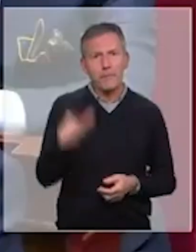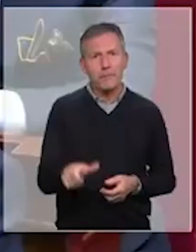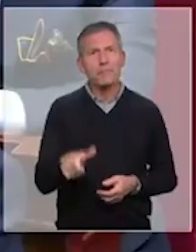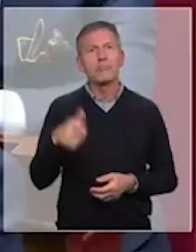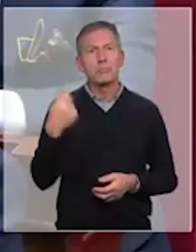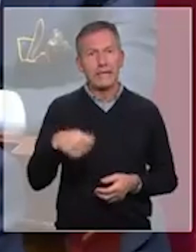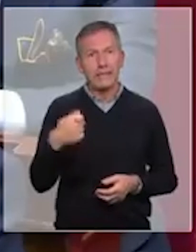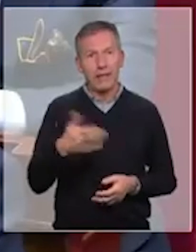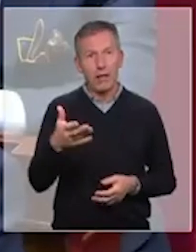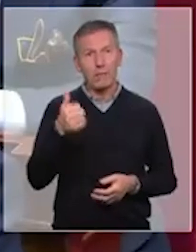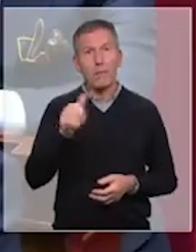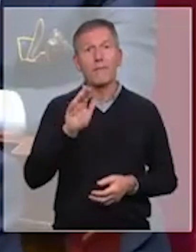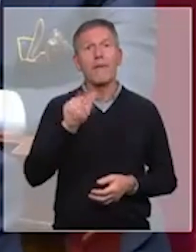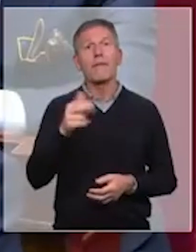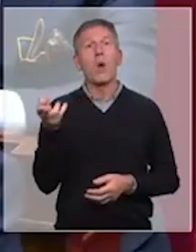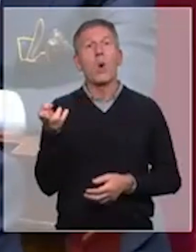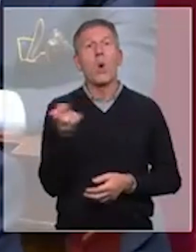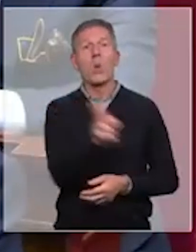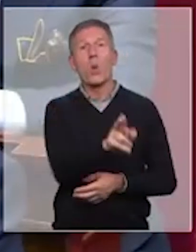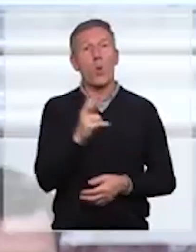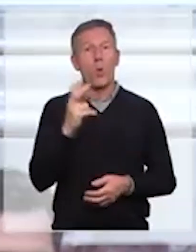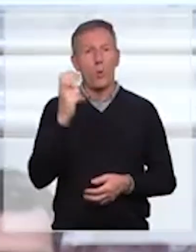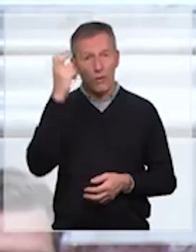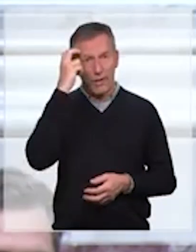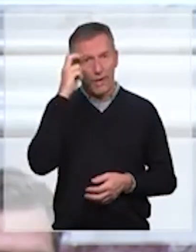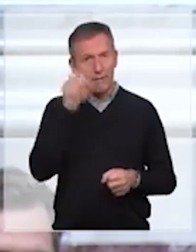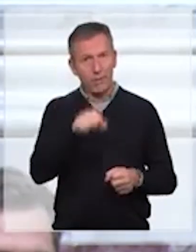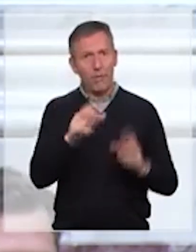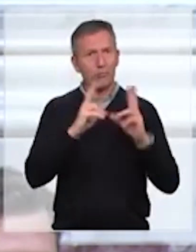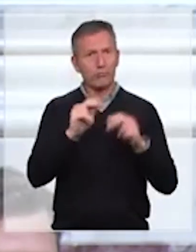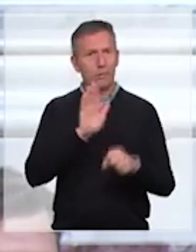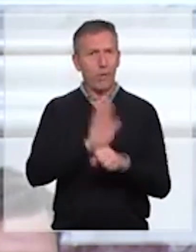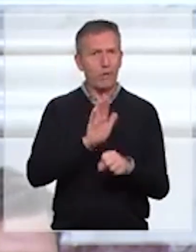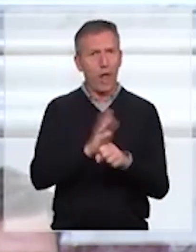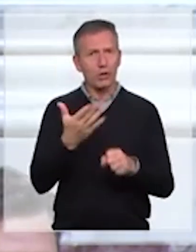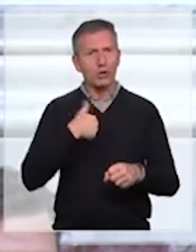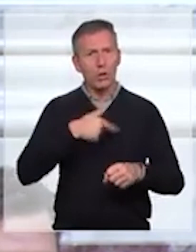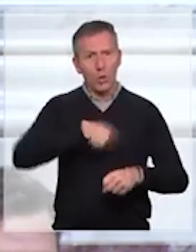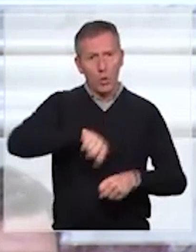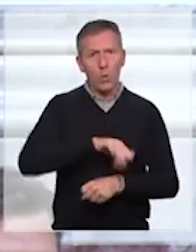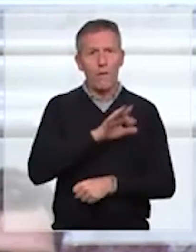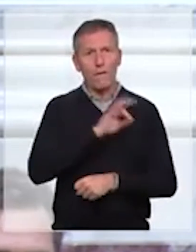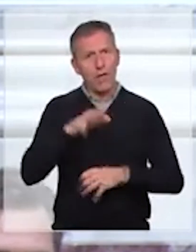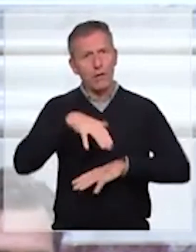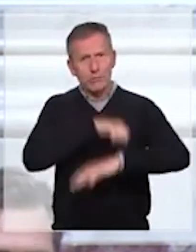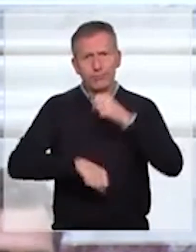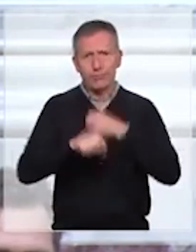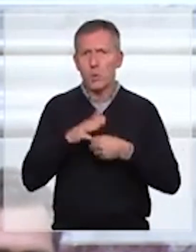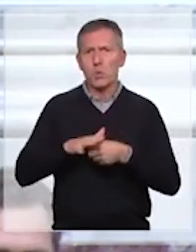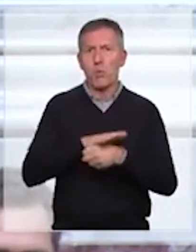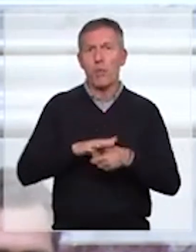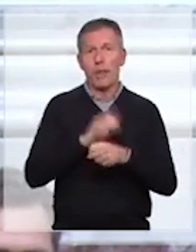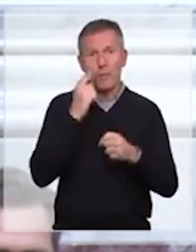président, quand vous reviendrez à Kiev, vous pourrez témoigner de l'entière mobilisation de la représentation nationale française